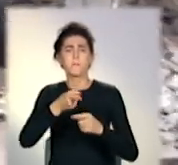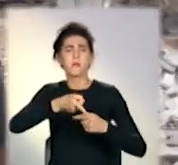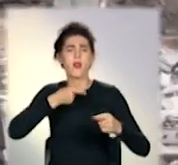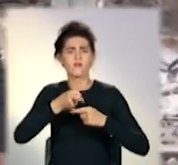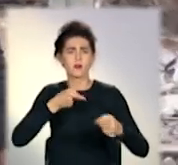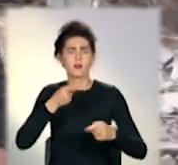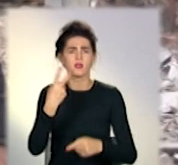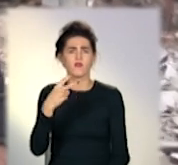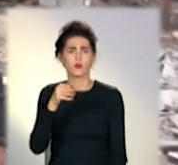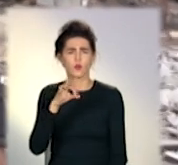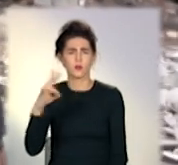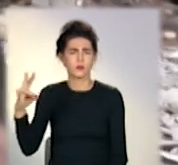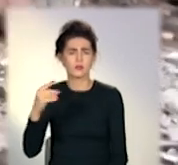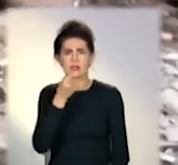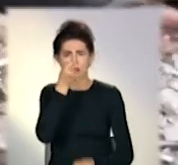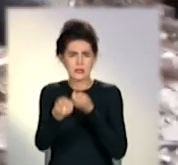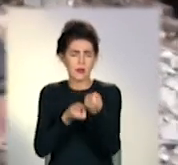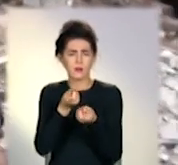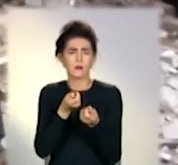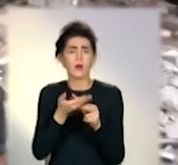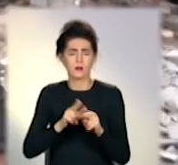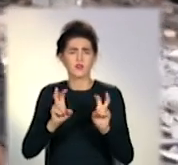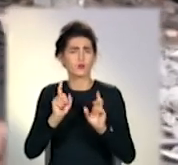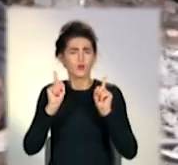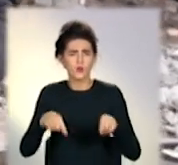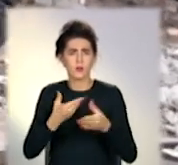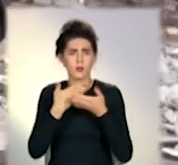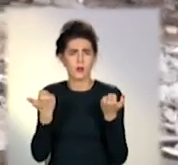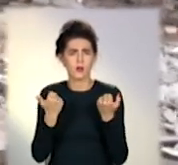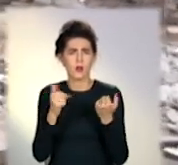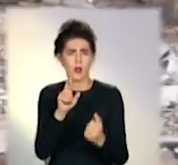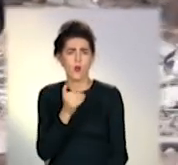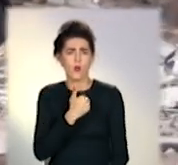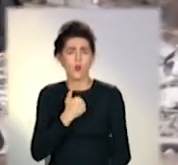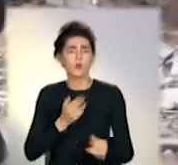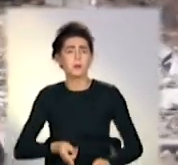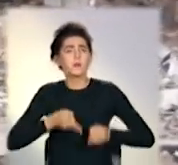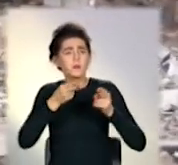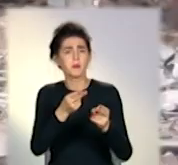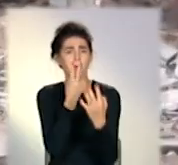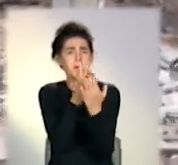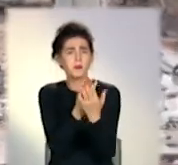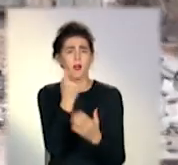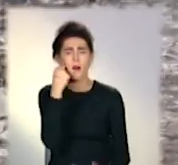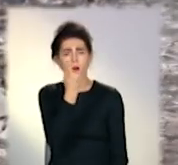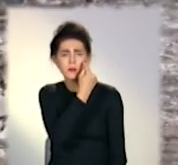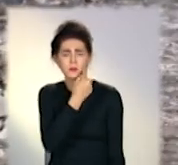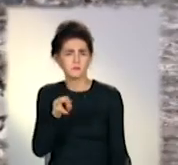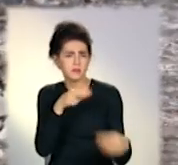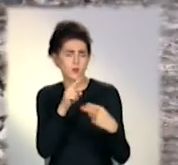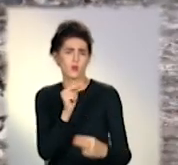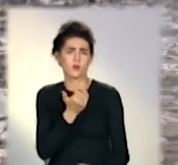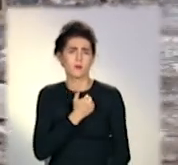20 тонн зерна згоріло, немає в акті. Я хотів поїхати до нього і хоч побачити йому в глаза. У